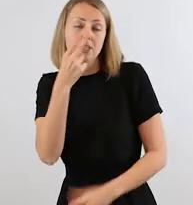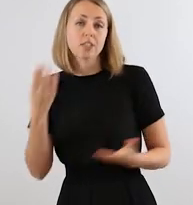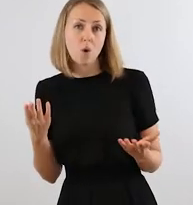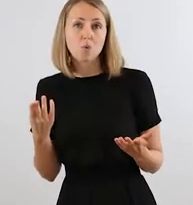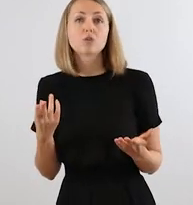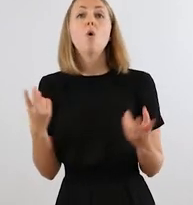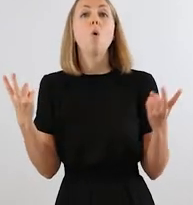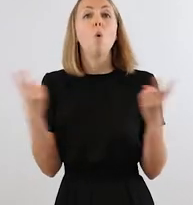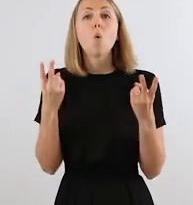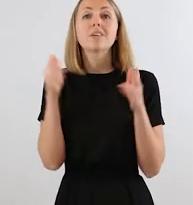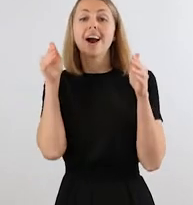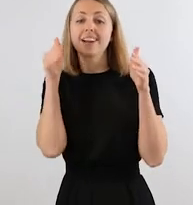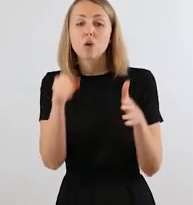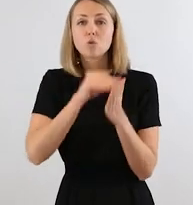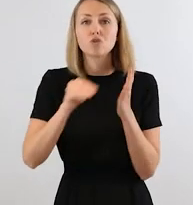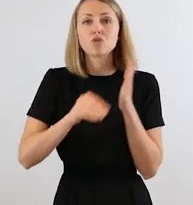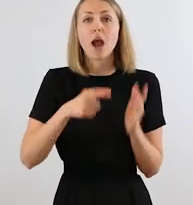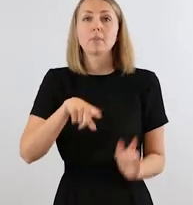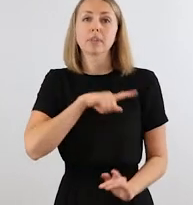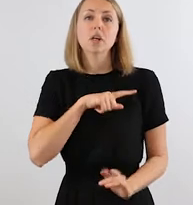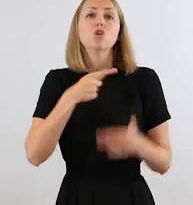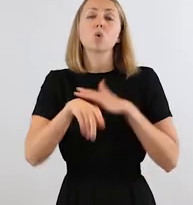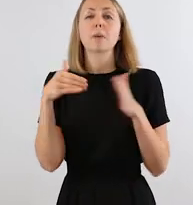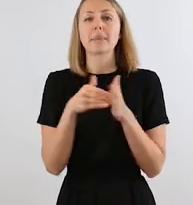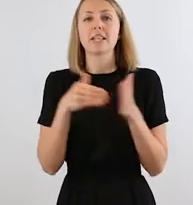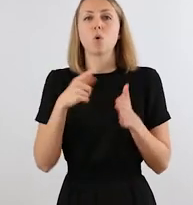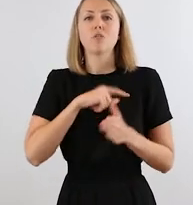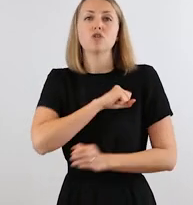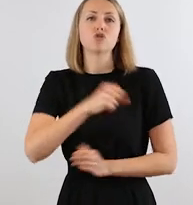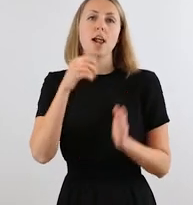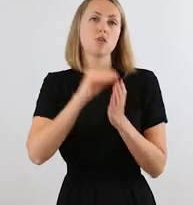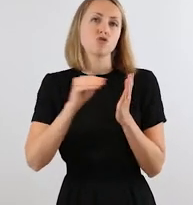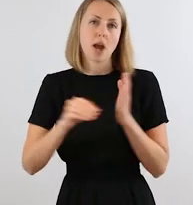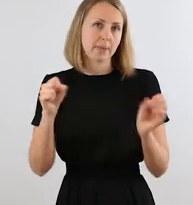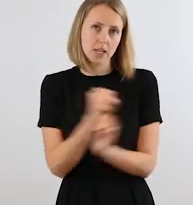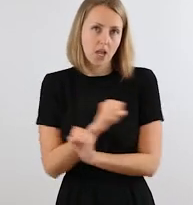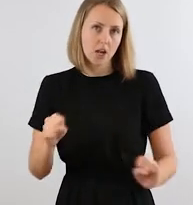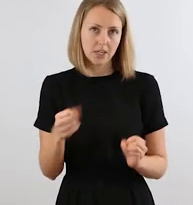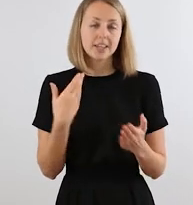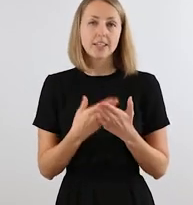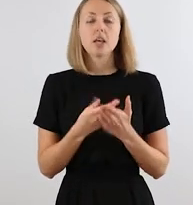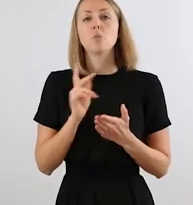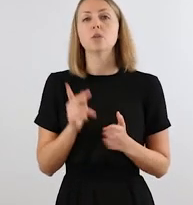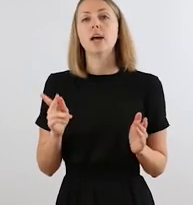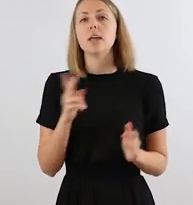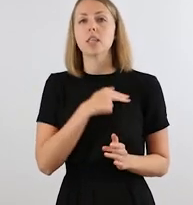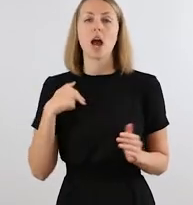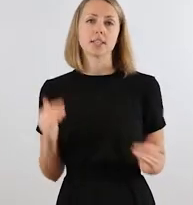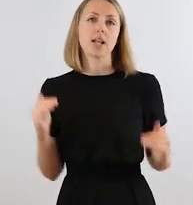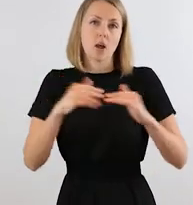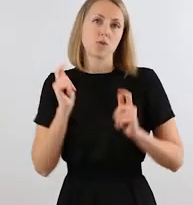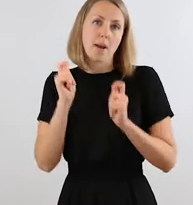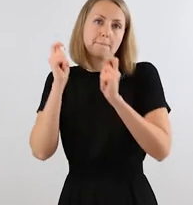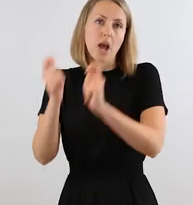Alternativen gibt oder wenn Klausuren geschrieben werden mussten. Also ich kann aufgrund meiner Behinderung nicht so schnell schreiben. Das heißt, ich